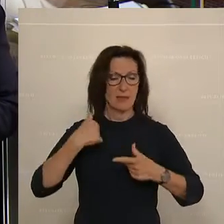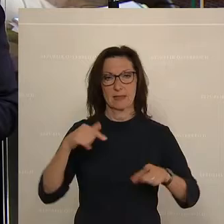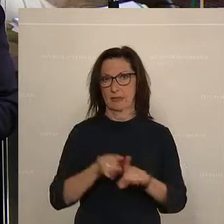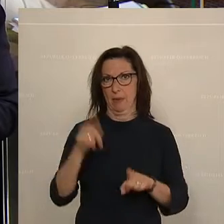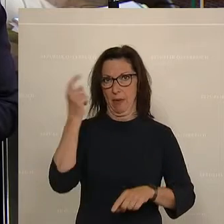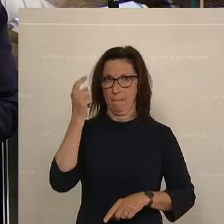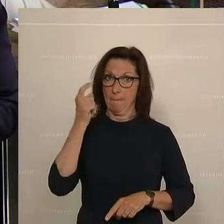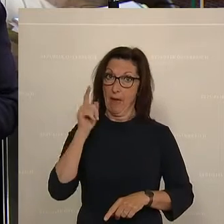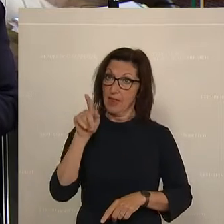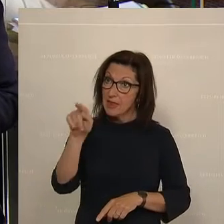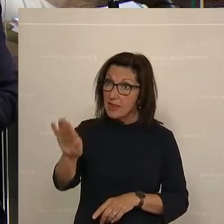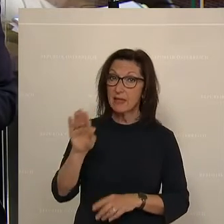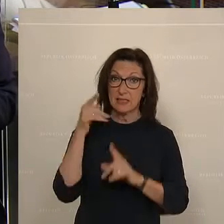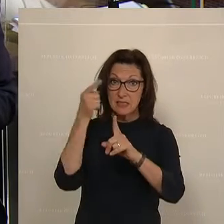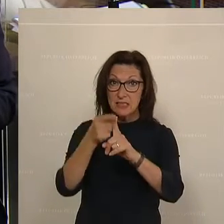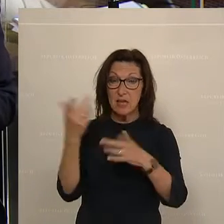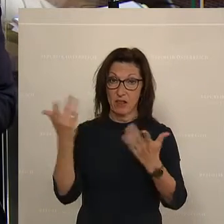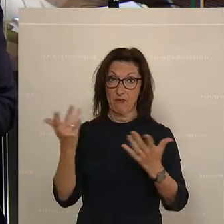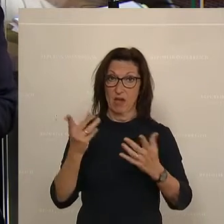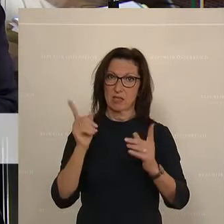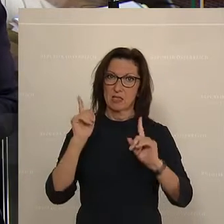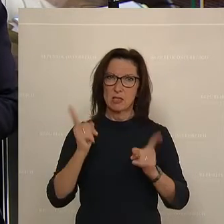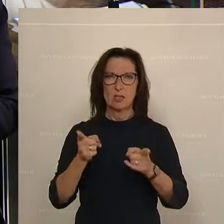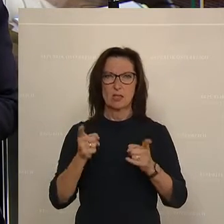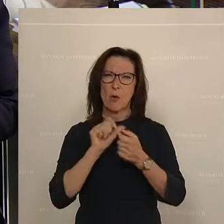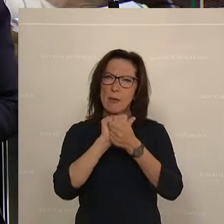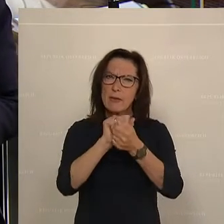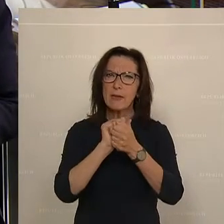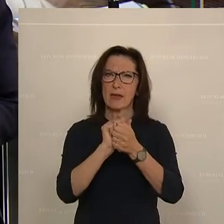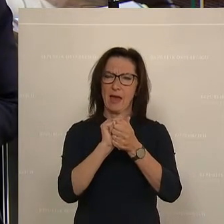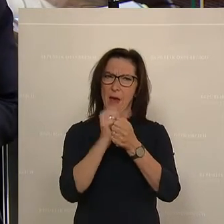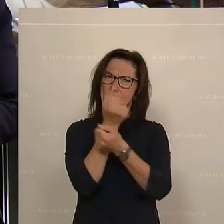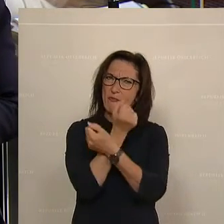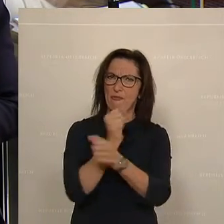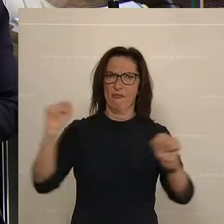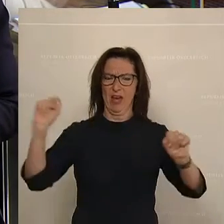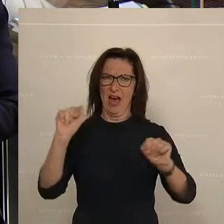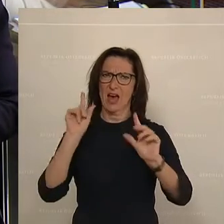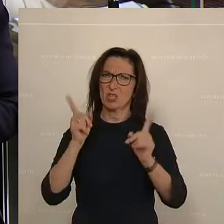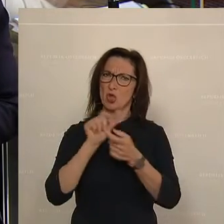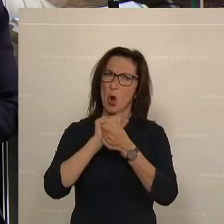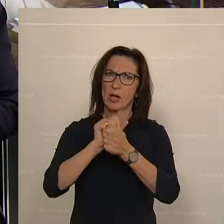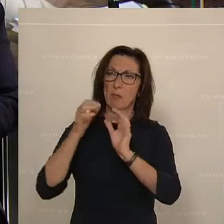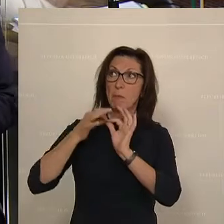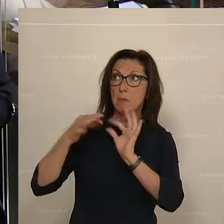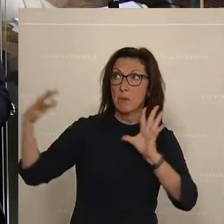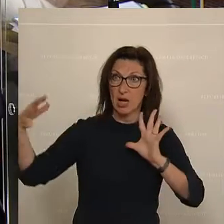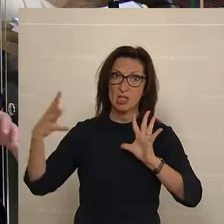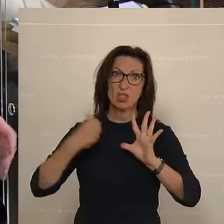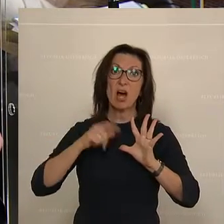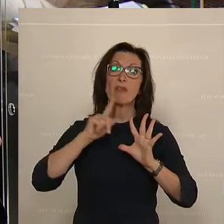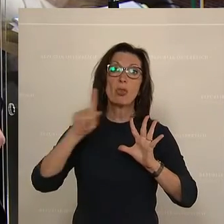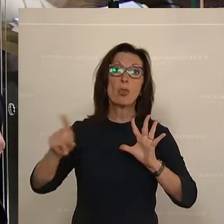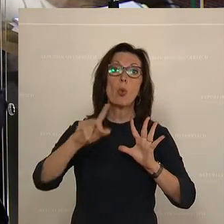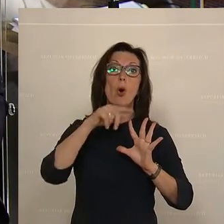nämlich dass das Anliegen ist, das Streben nach Freiheit, das Streben nach Unabhängigkeit, dass wir das nur erreichen werden mit der Unabhängigkeit von russischem